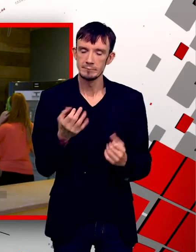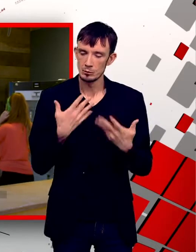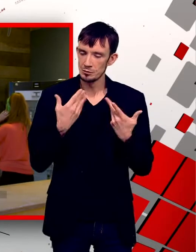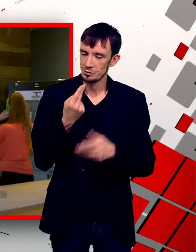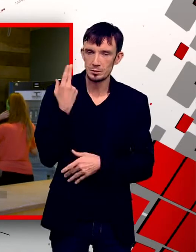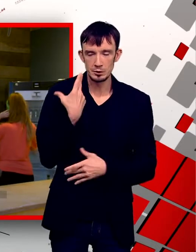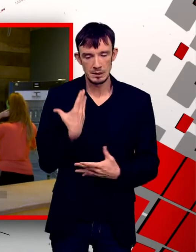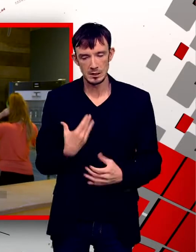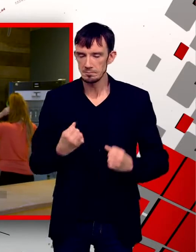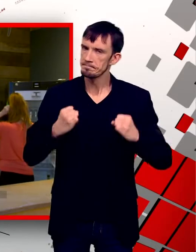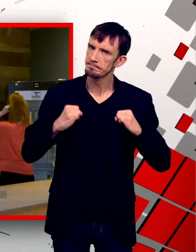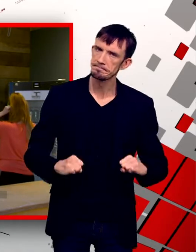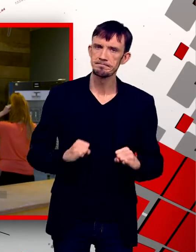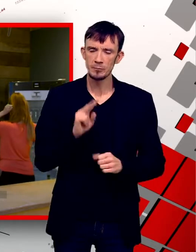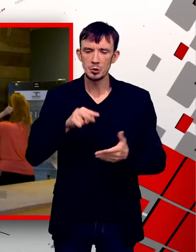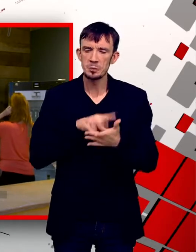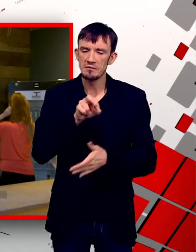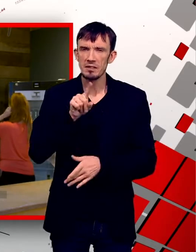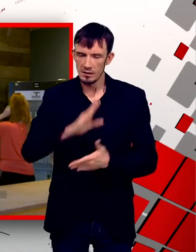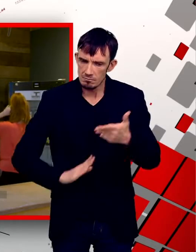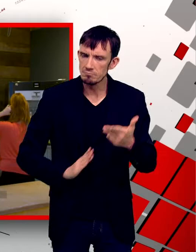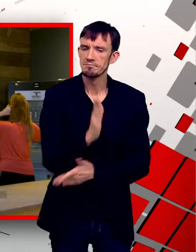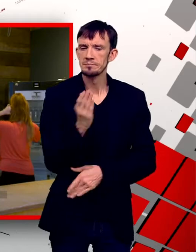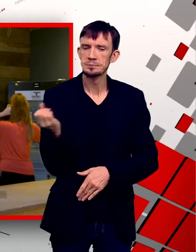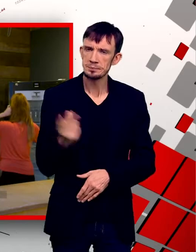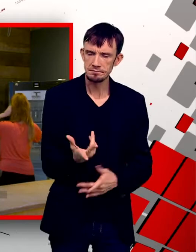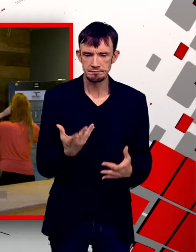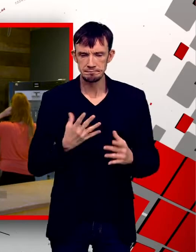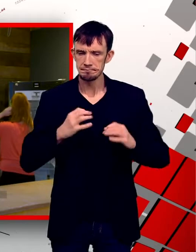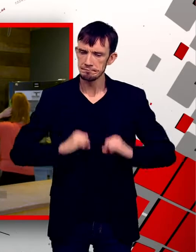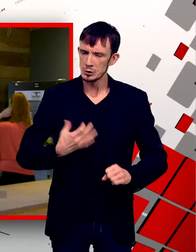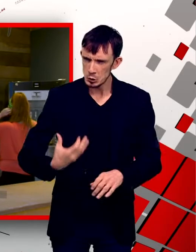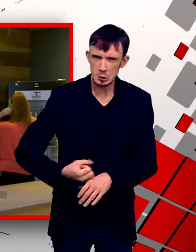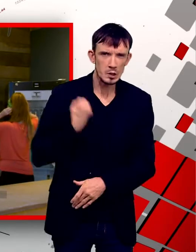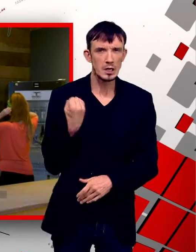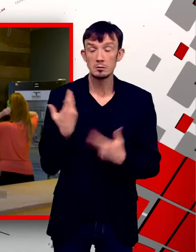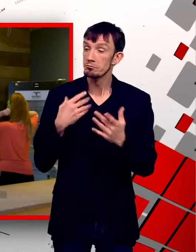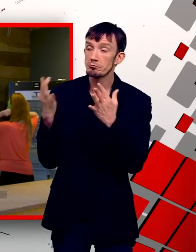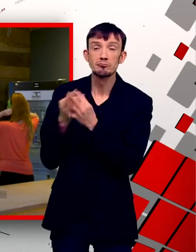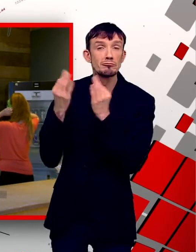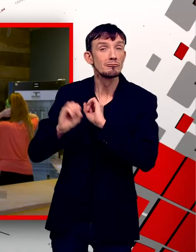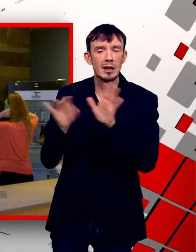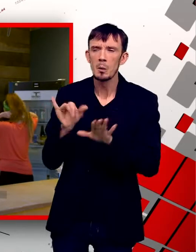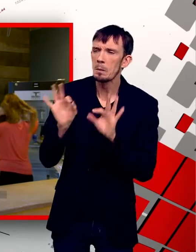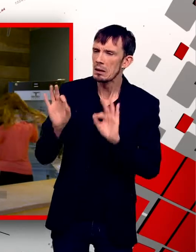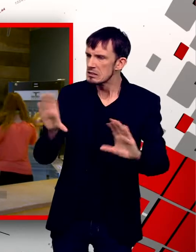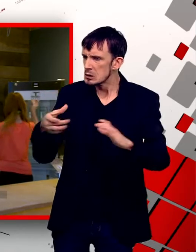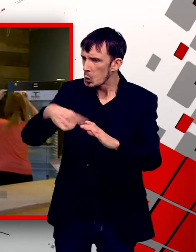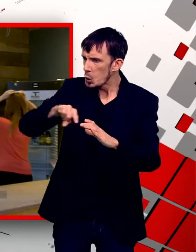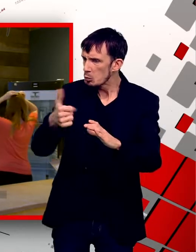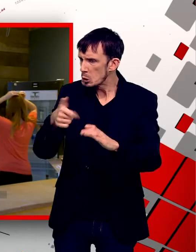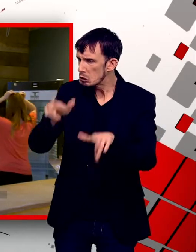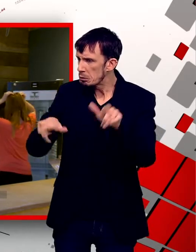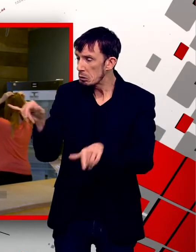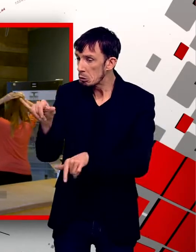passer jusqu'en 2021 et me donner un peu de courage. Et après, quand il m expliqué un peu le concept du collectif, j'étais là,